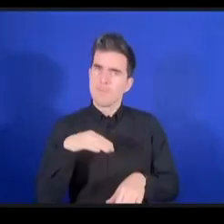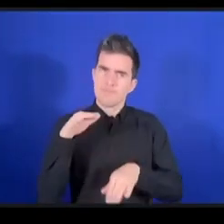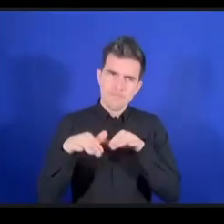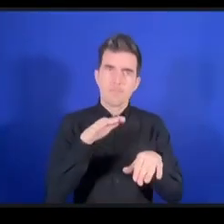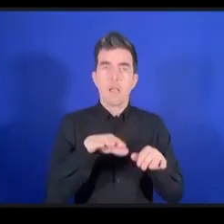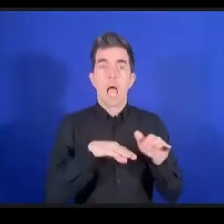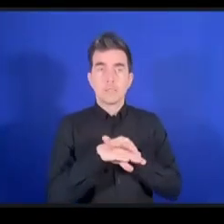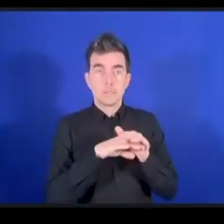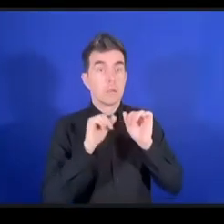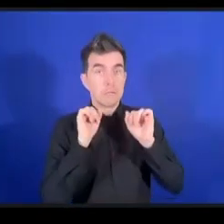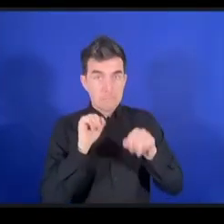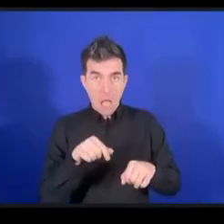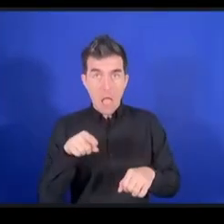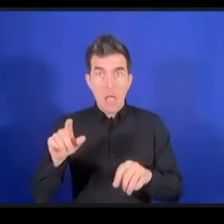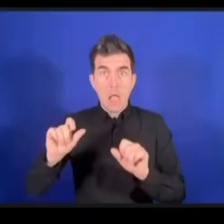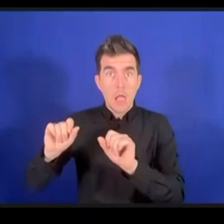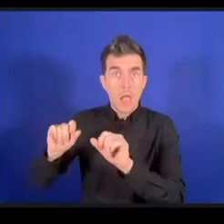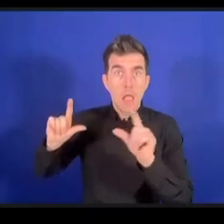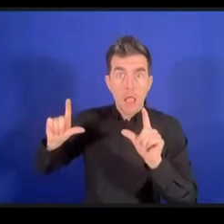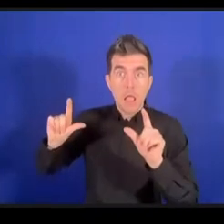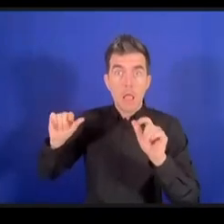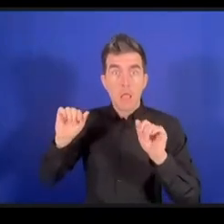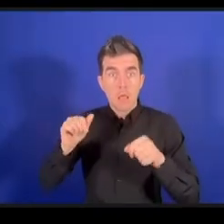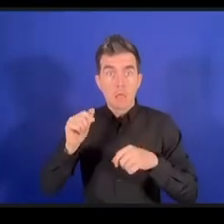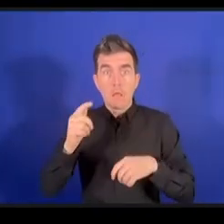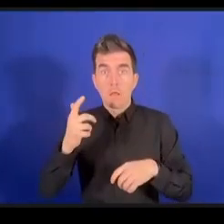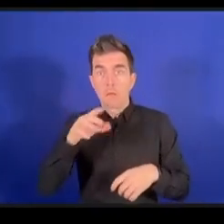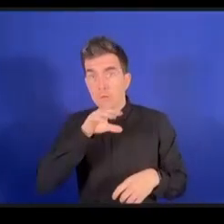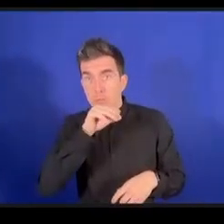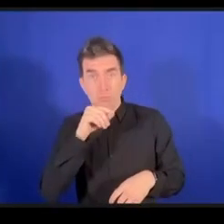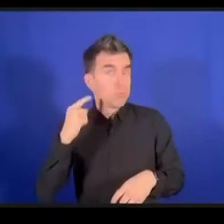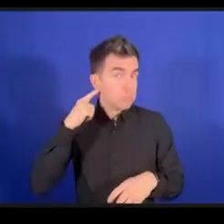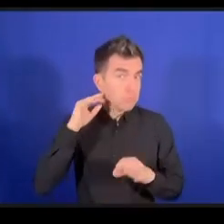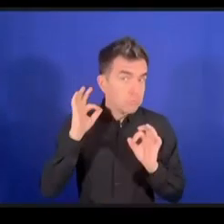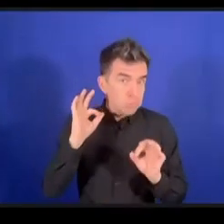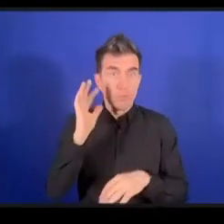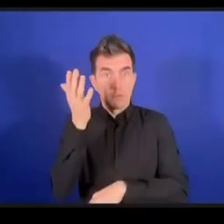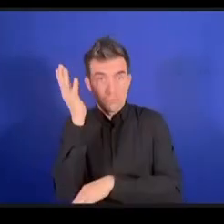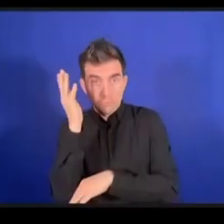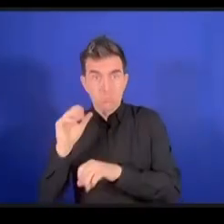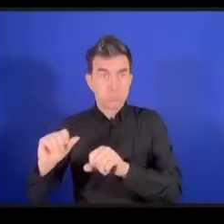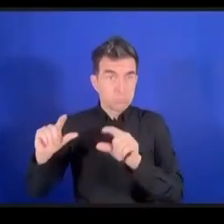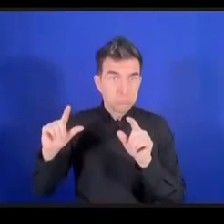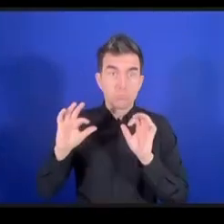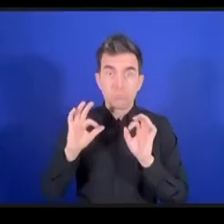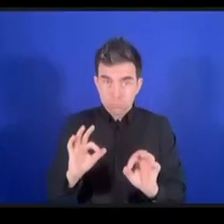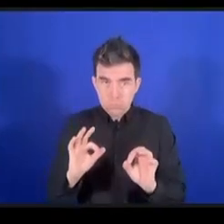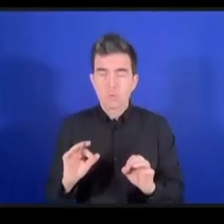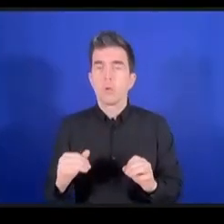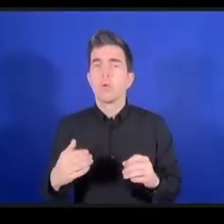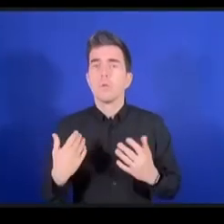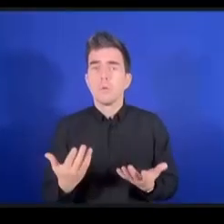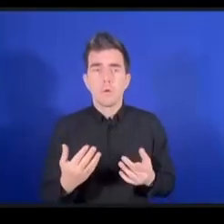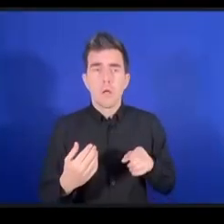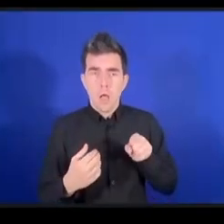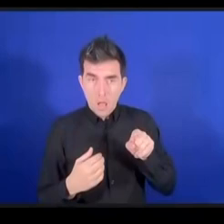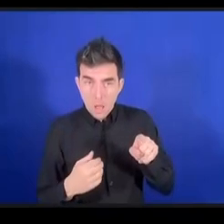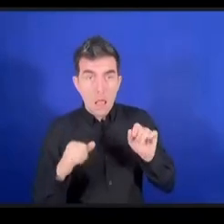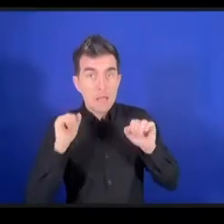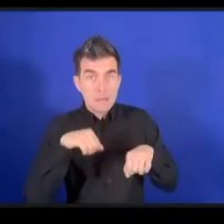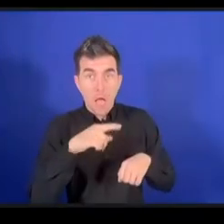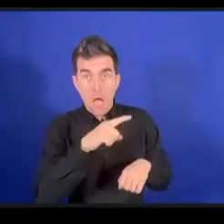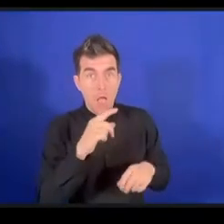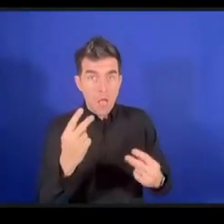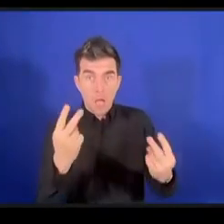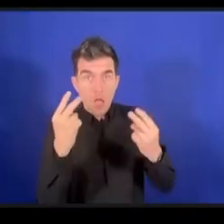أن نربط الاتصال مع أليخاندرو هل تسمعون أسمعكم أتمنى أنكم